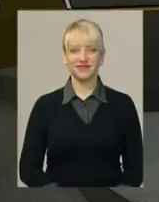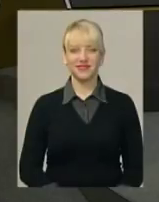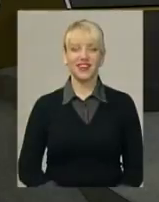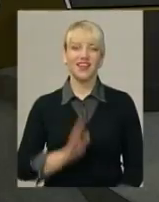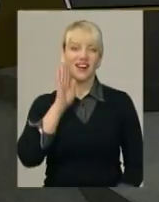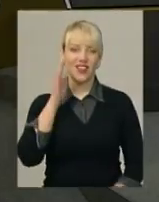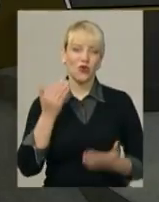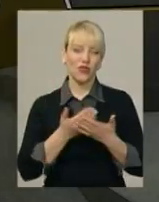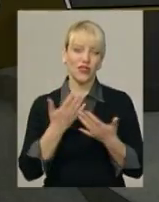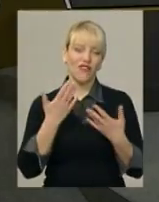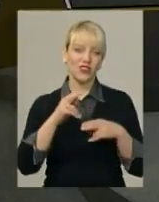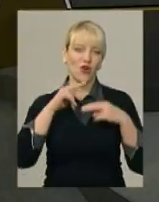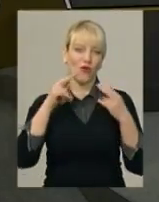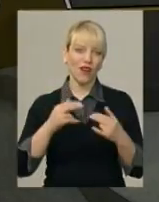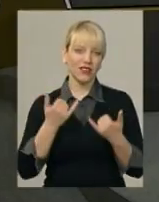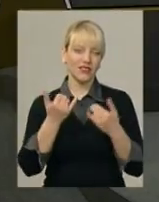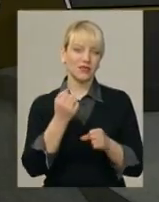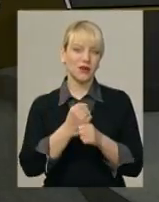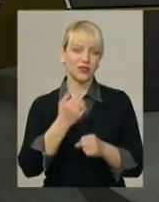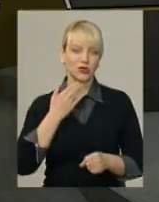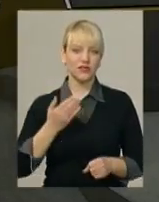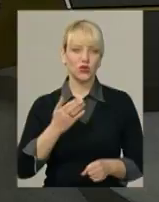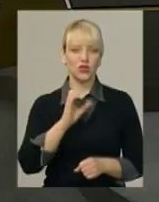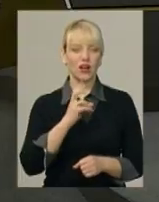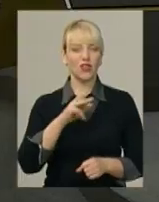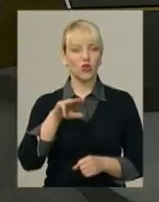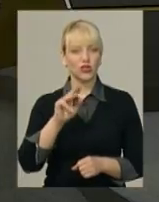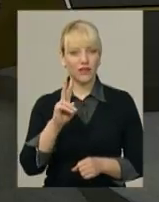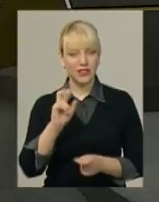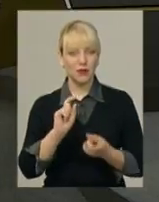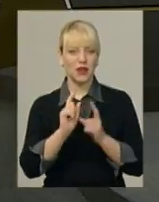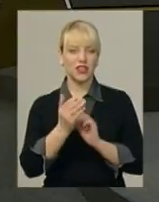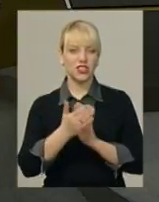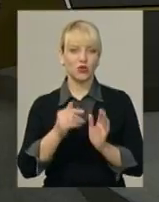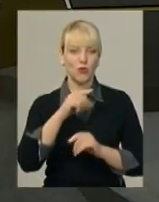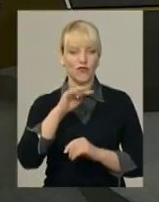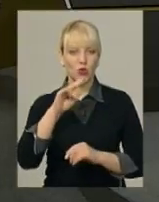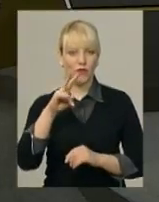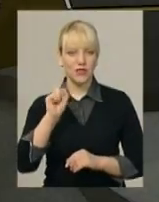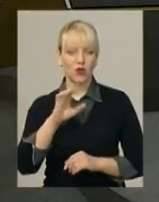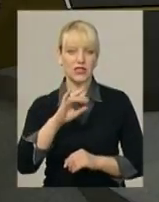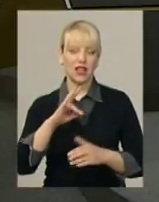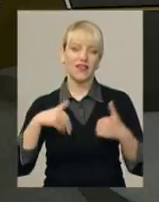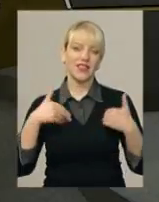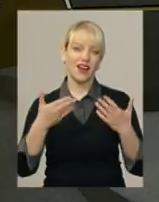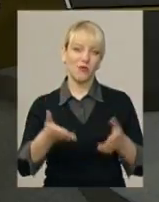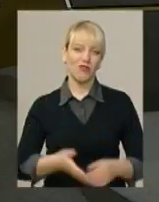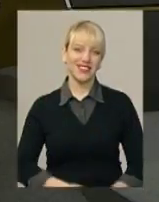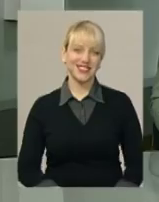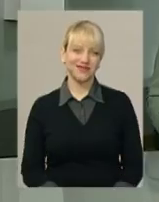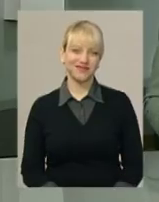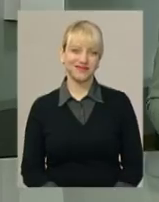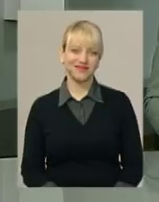Ранковий випуск новин. До вашої уваги. В студії працює ведуча Ярослава Антошевська, перекладач на жестову мову Оксана Фіновська. Ми вітаємо вас.